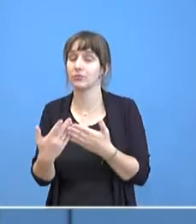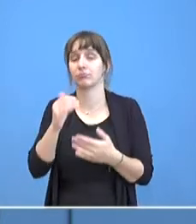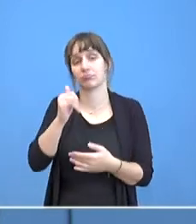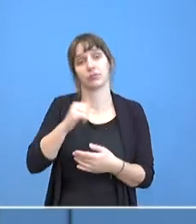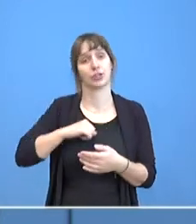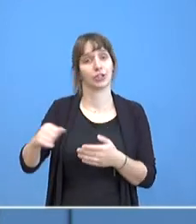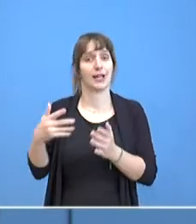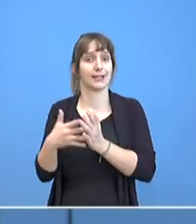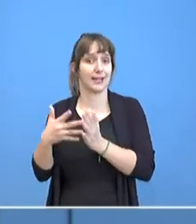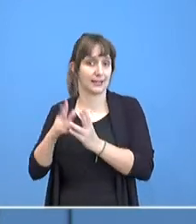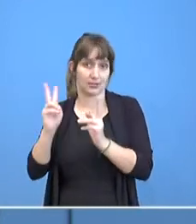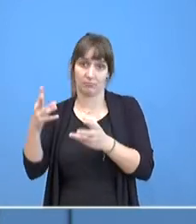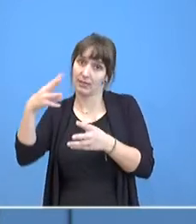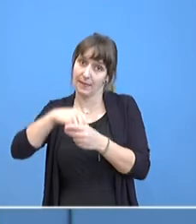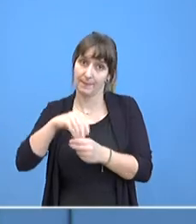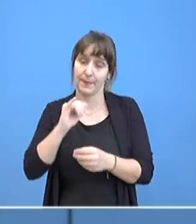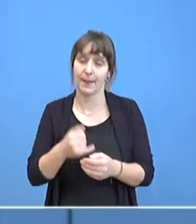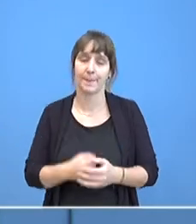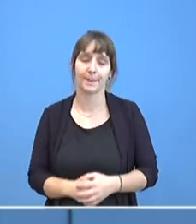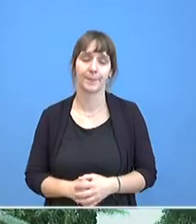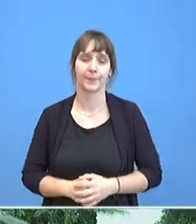entsprechend eine Rolle.